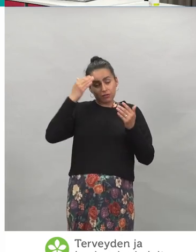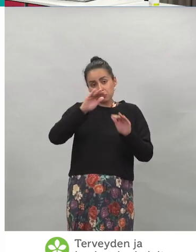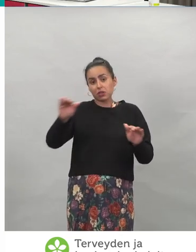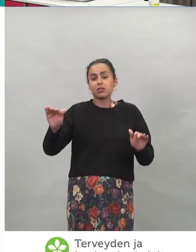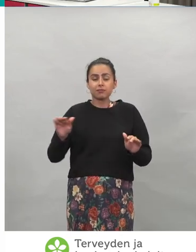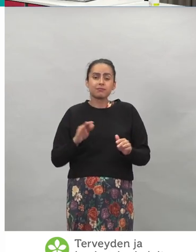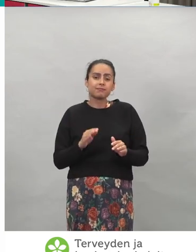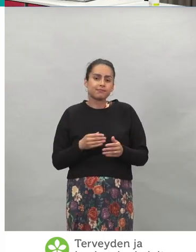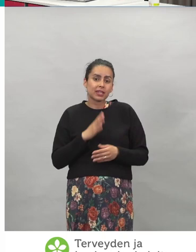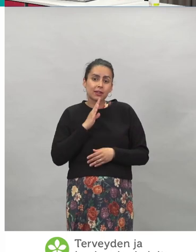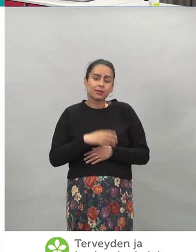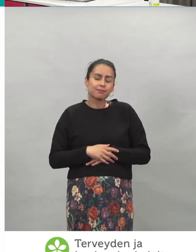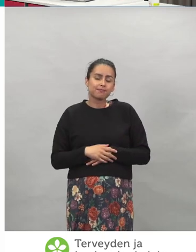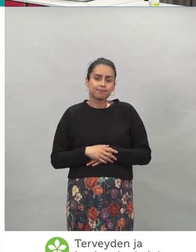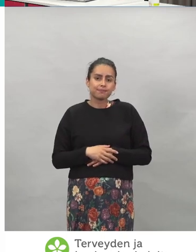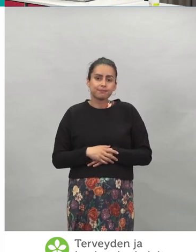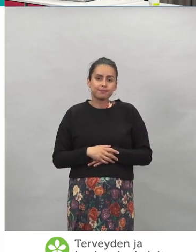vielä.